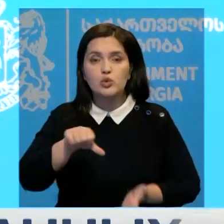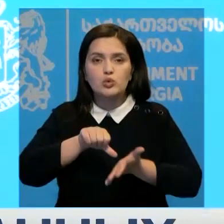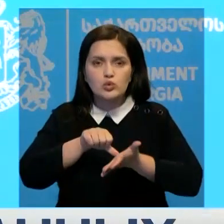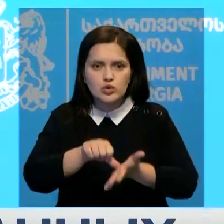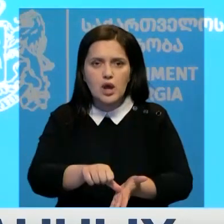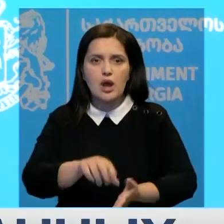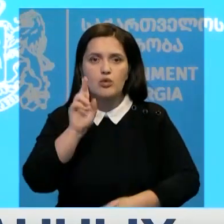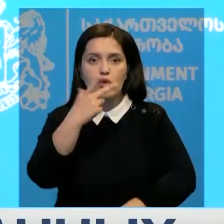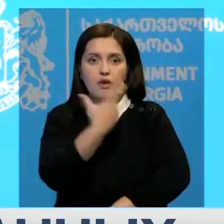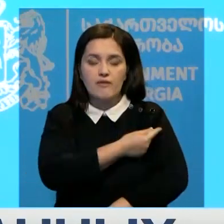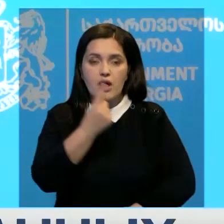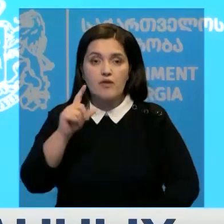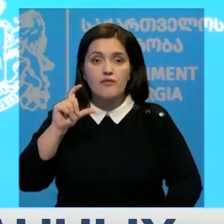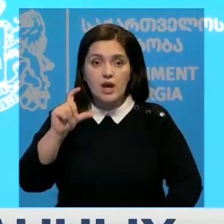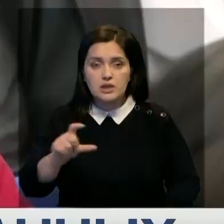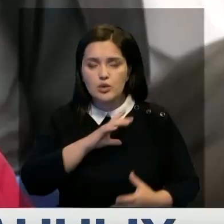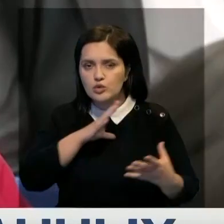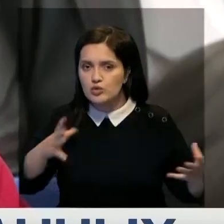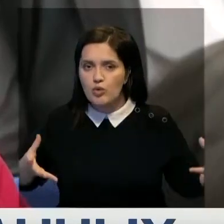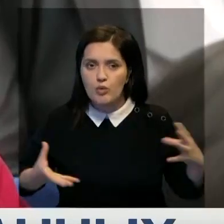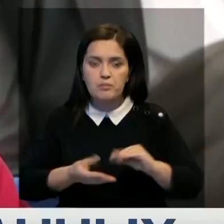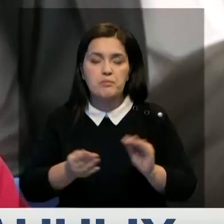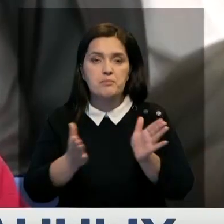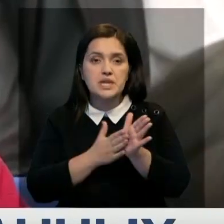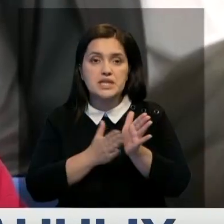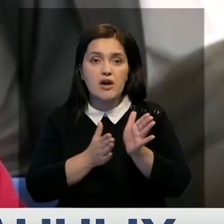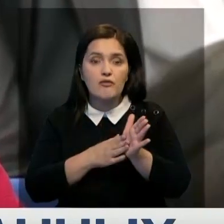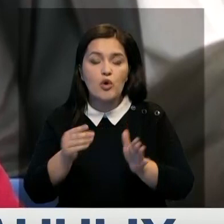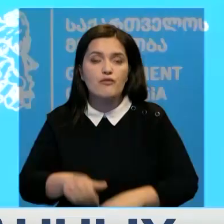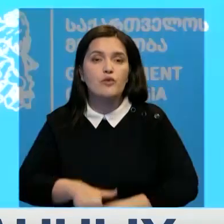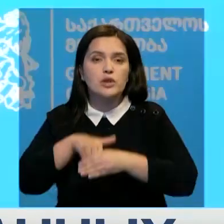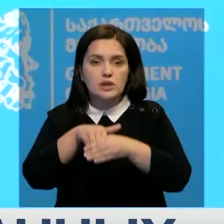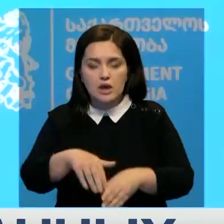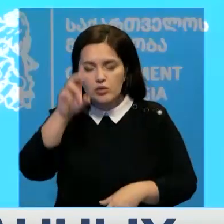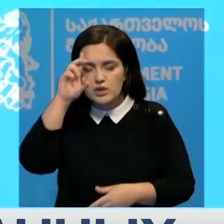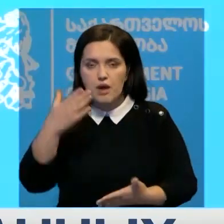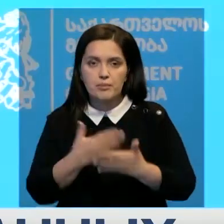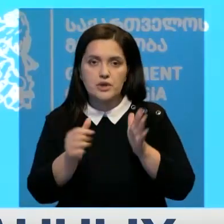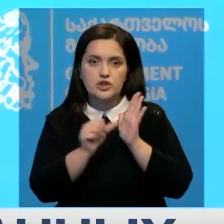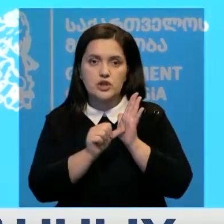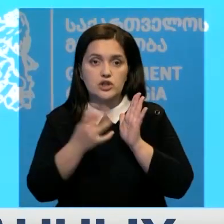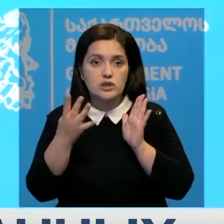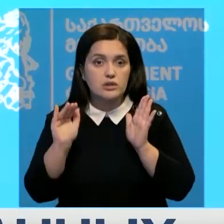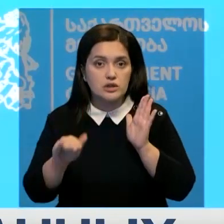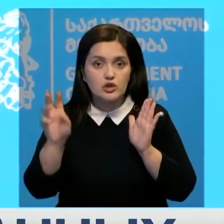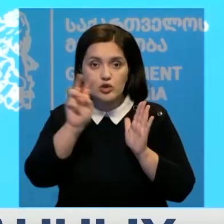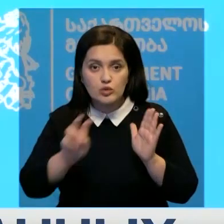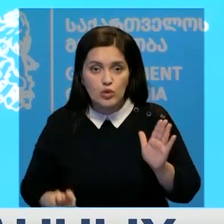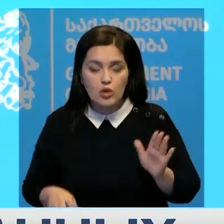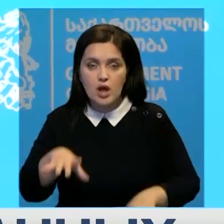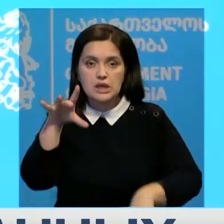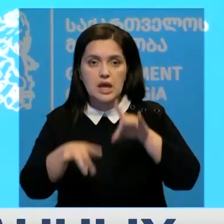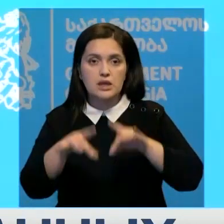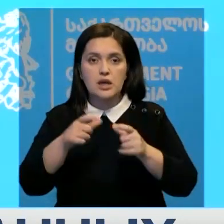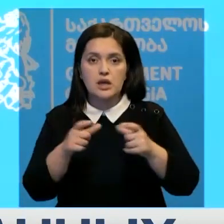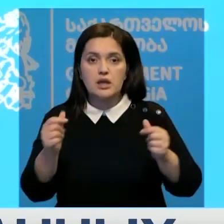даже привитые одной вакциной. Суммарный призовой фонд, который финансирует государство, составляет примерно 64 тысячи долларов. Лотерея будет